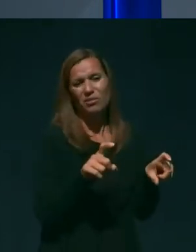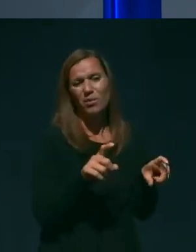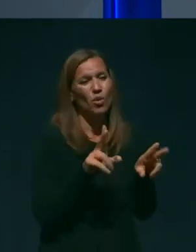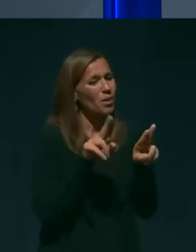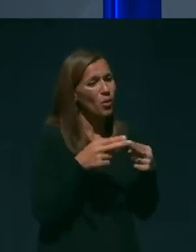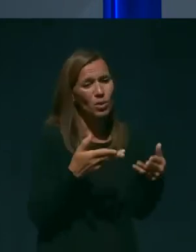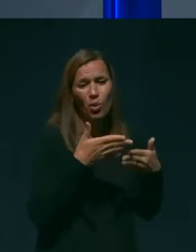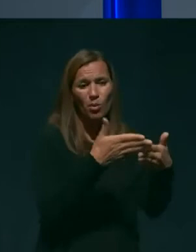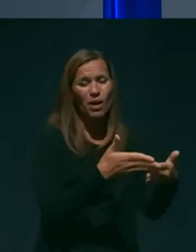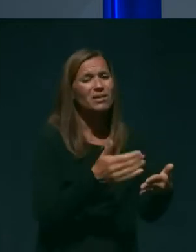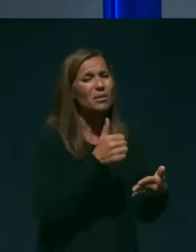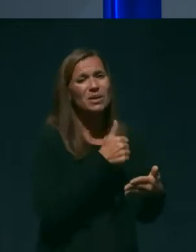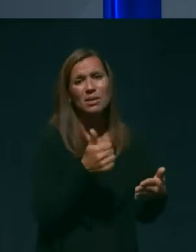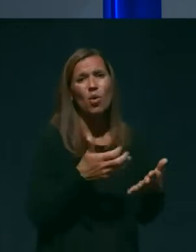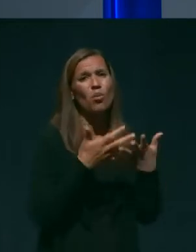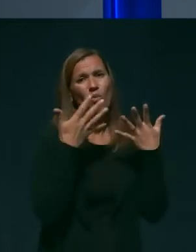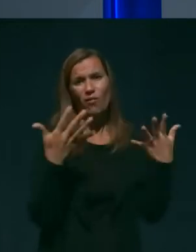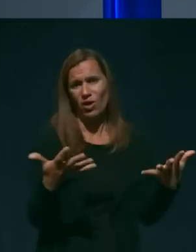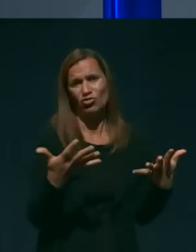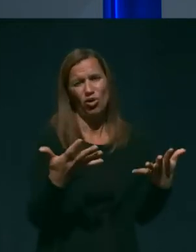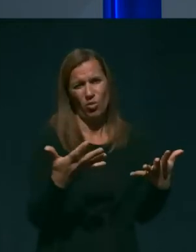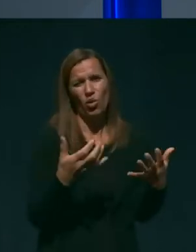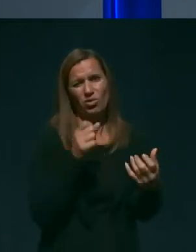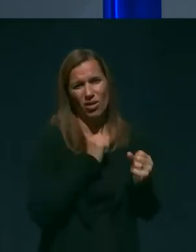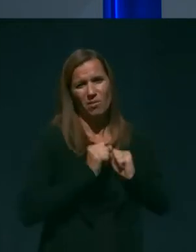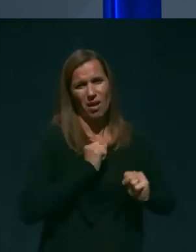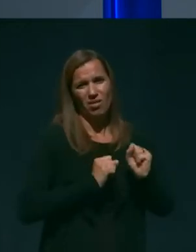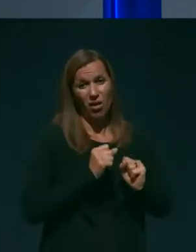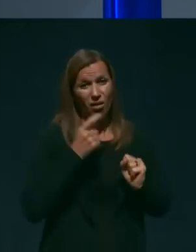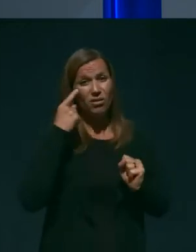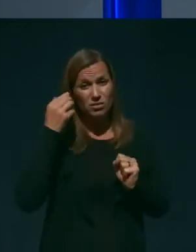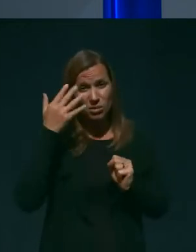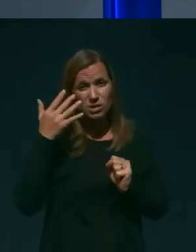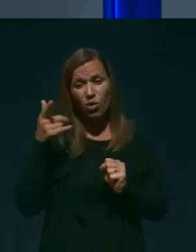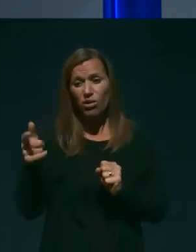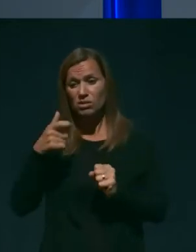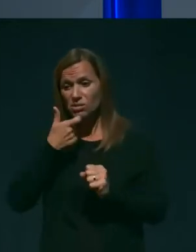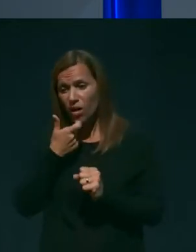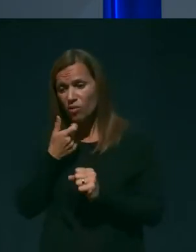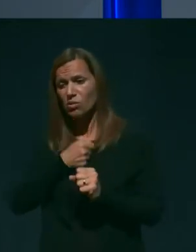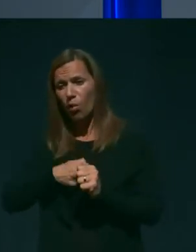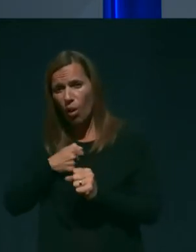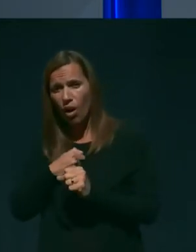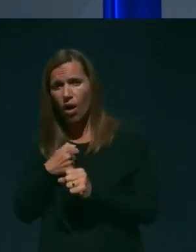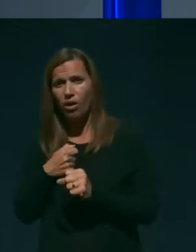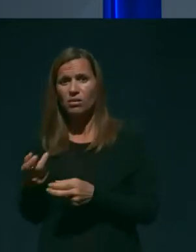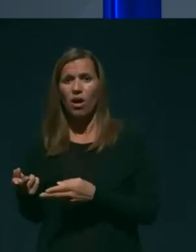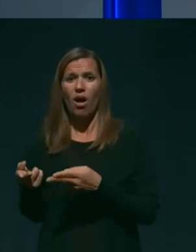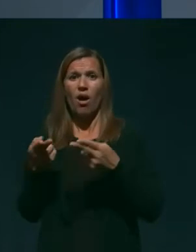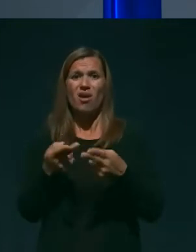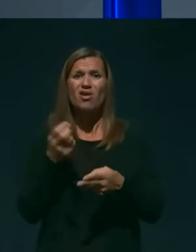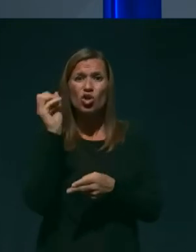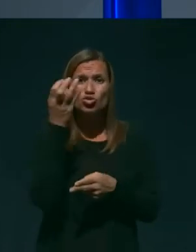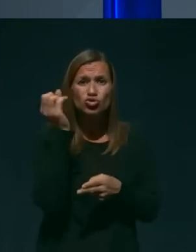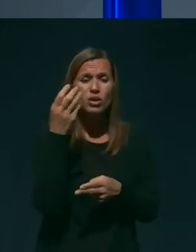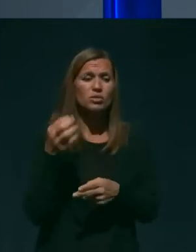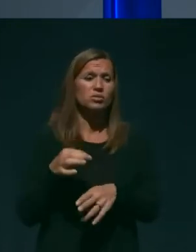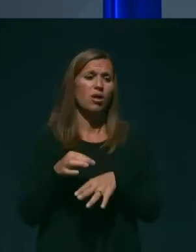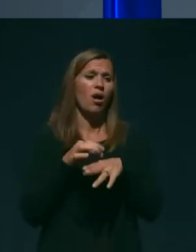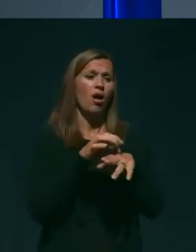predstavljamo ga iz rešilca, nanosila, tam čaka in tako naprej. Na koncu gotovimo, da je bil pripeljan